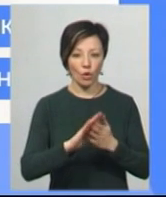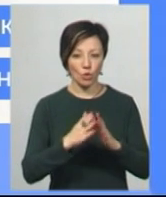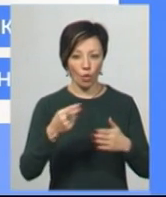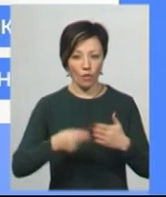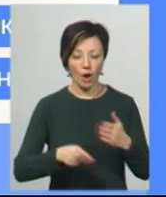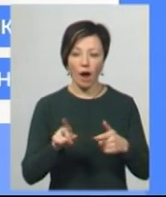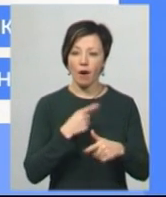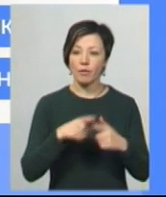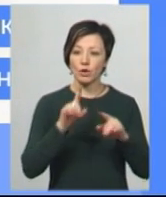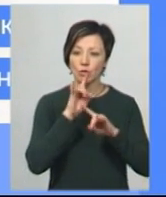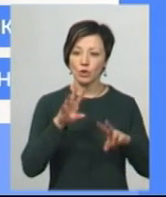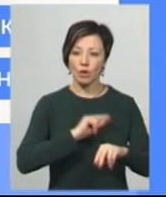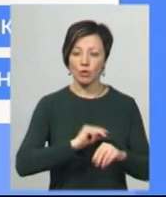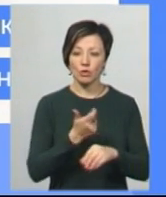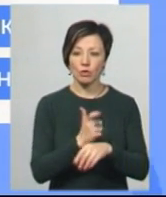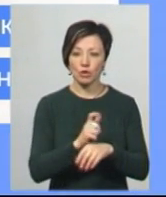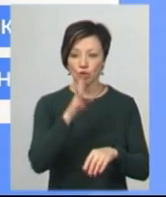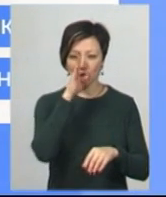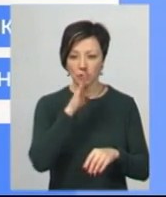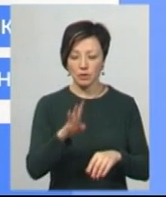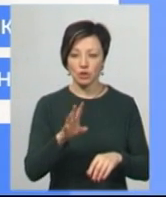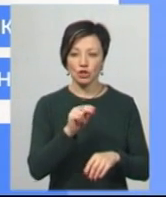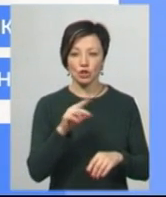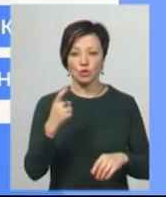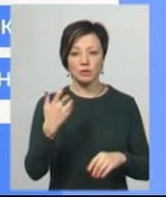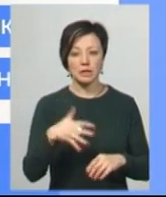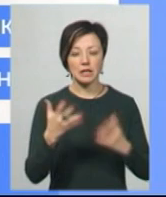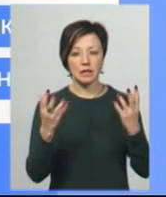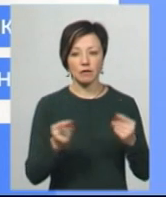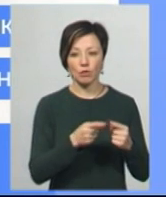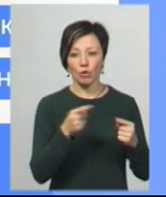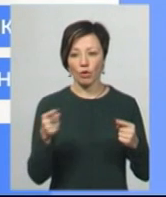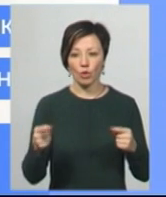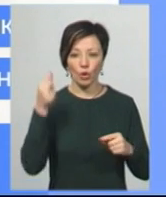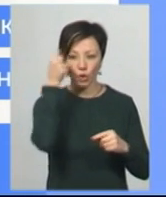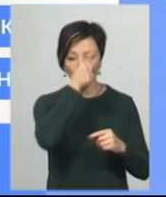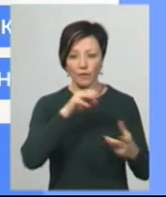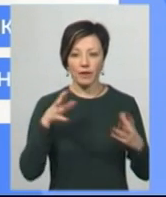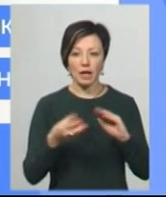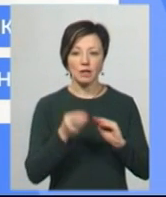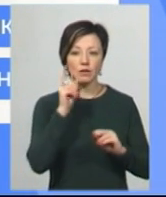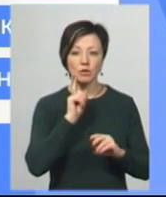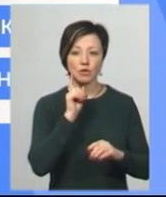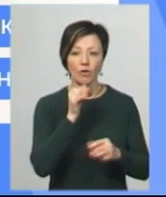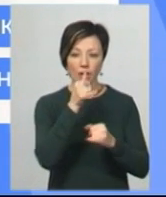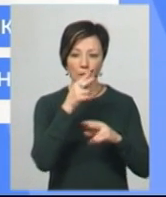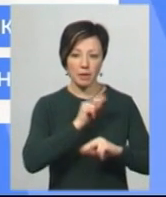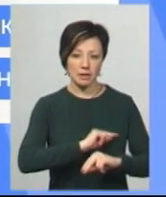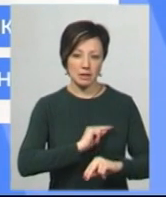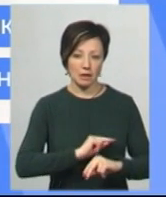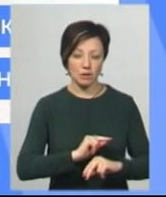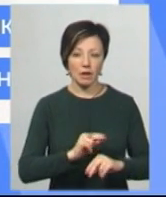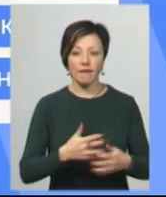Або ж його не буде на роботі понад 4 місяці чи 150 днів упродовж робочого року внаслідок тимчасової непрацездатності.